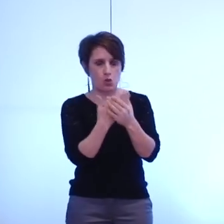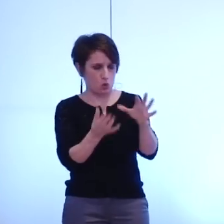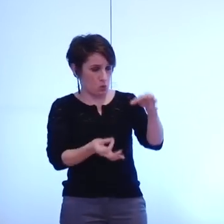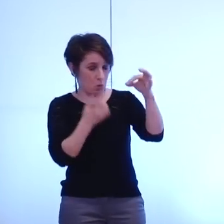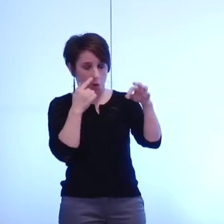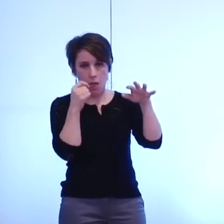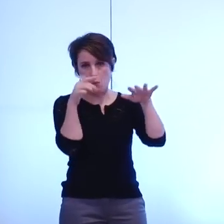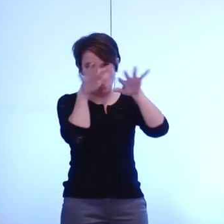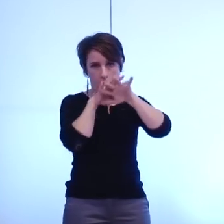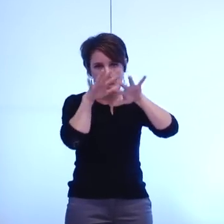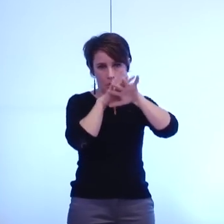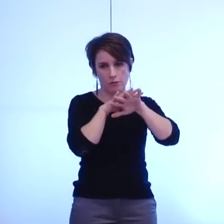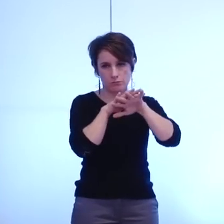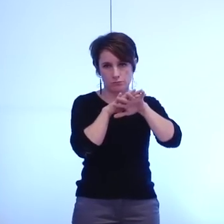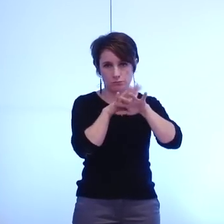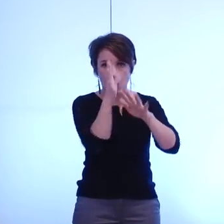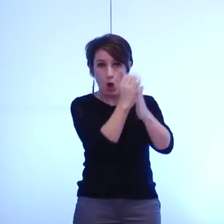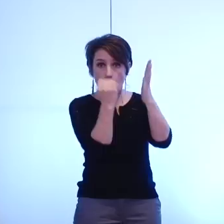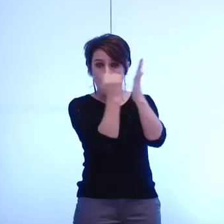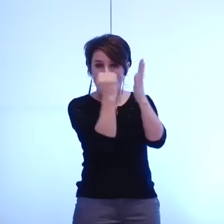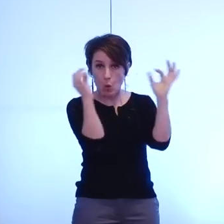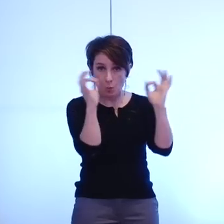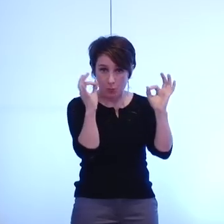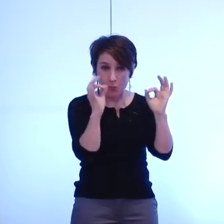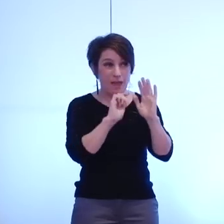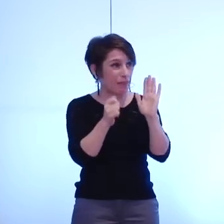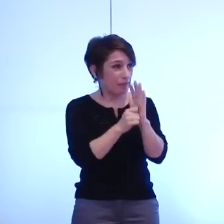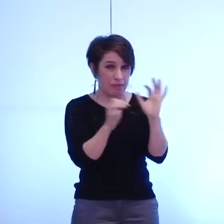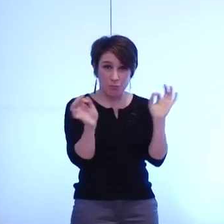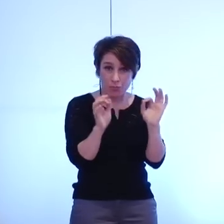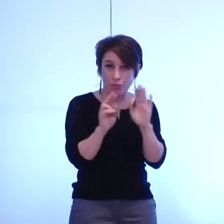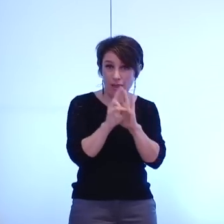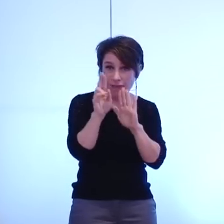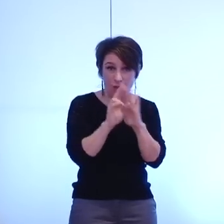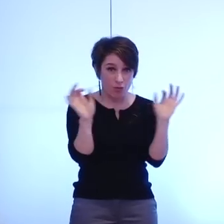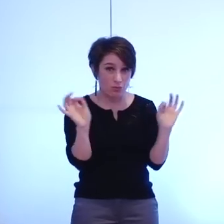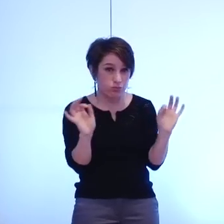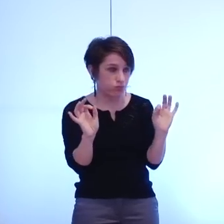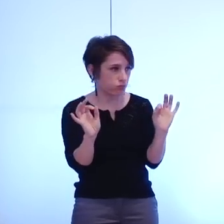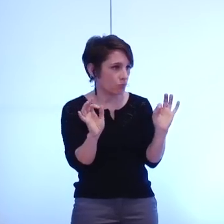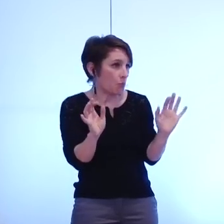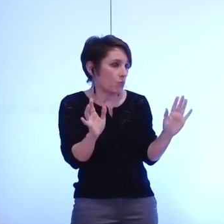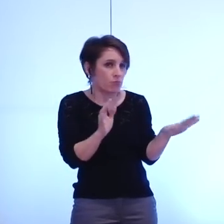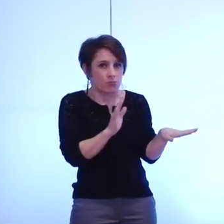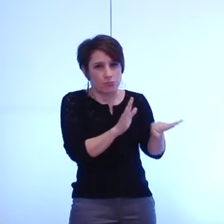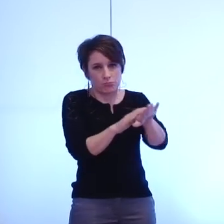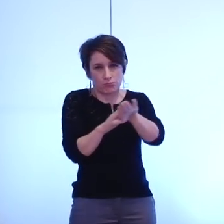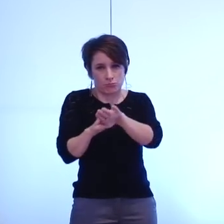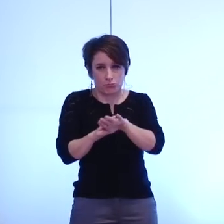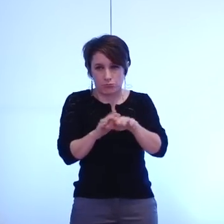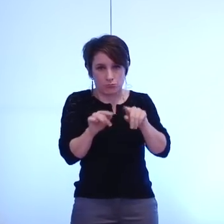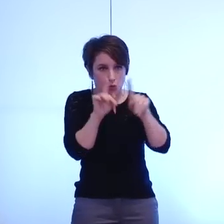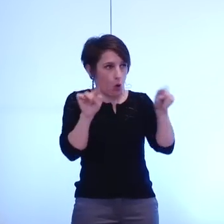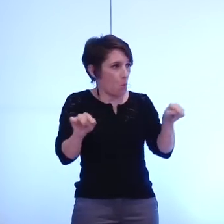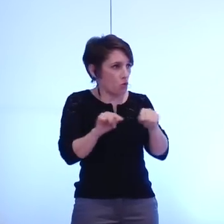totalement pas de logo pas de date de document pas de référence si c'était un document produit